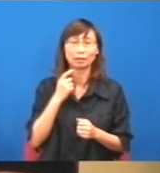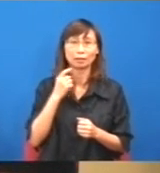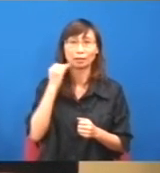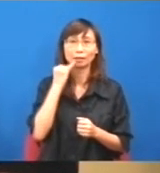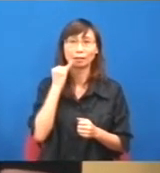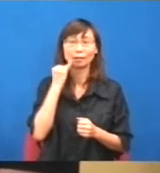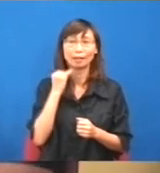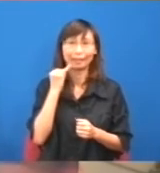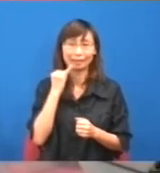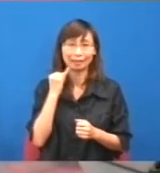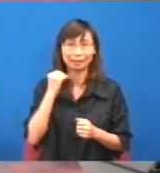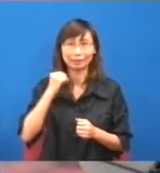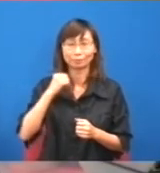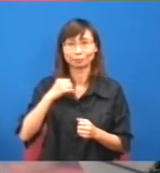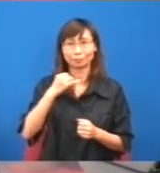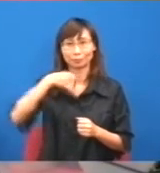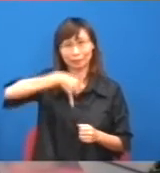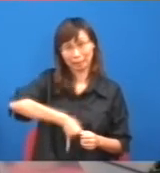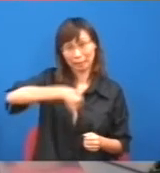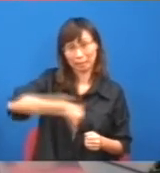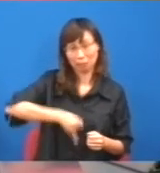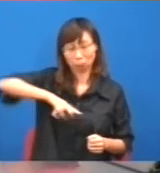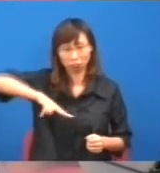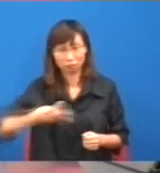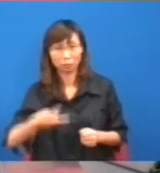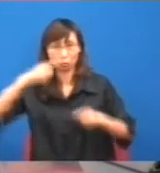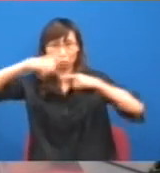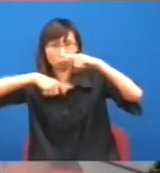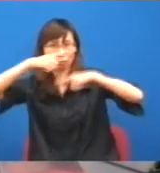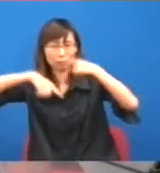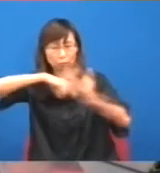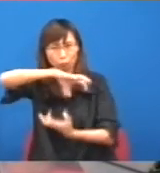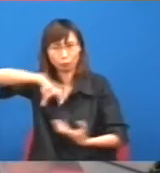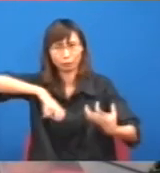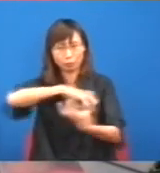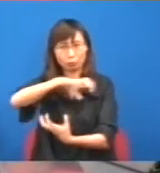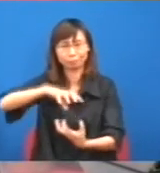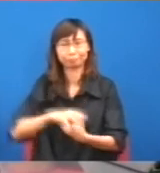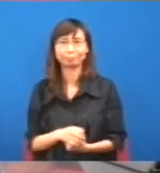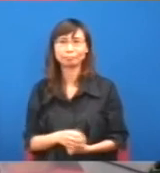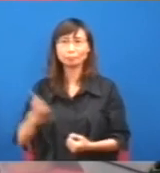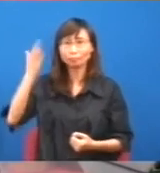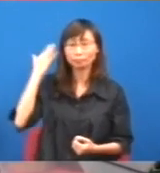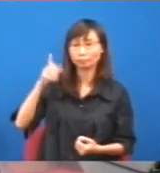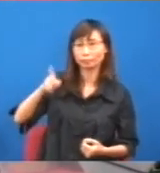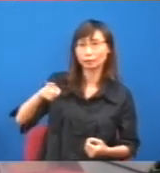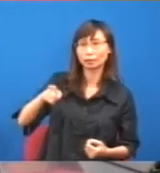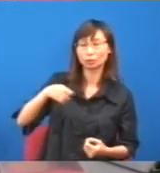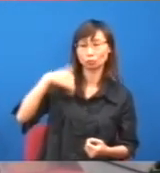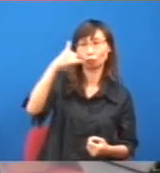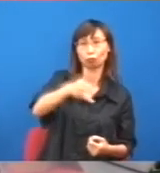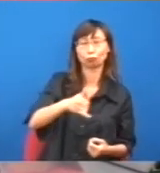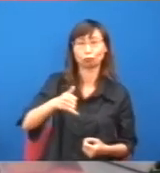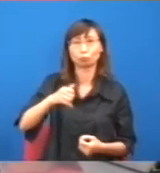即是,是,林鄭月說,你當我去到牛池灣的時候,你覺得那些小販